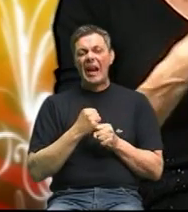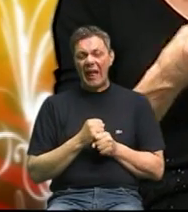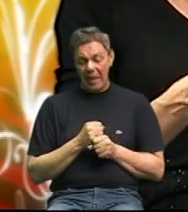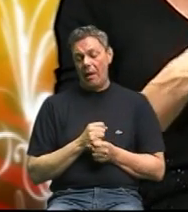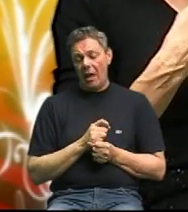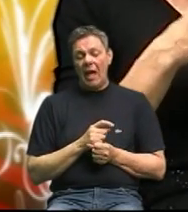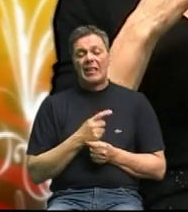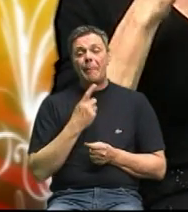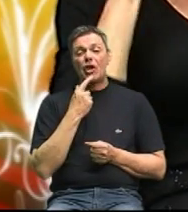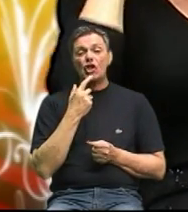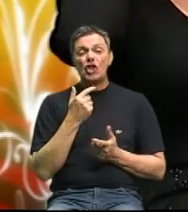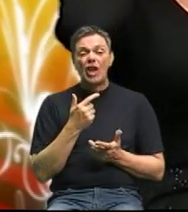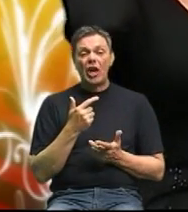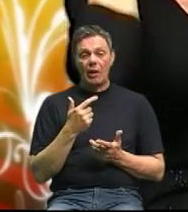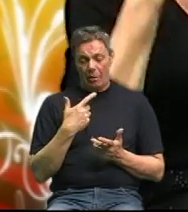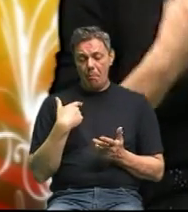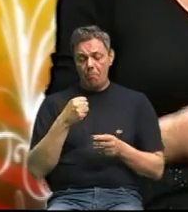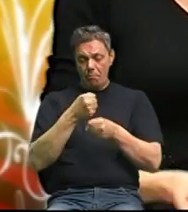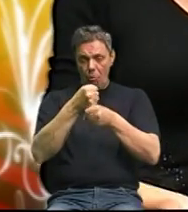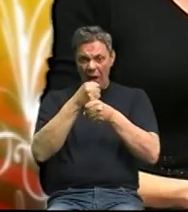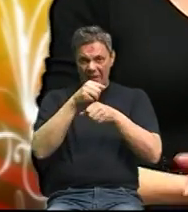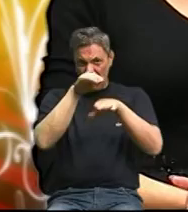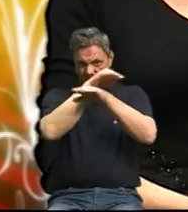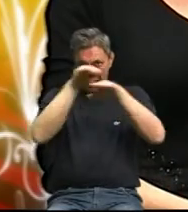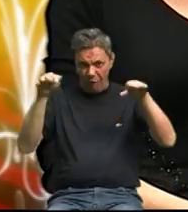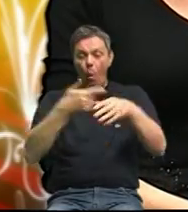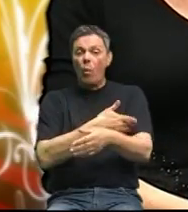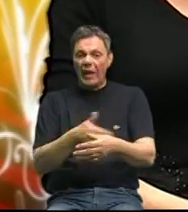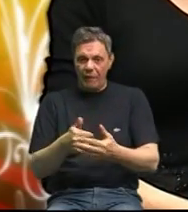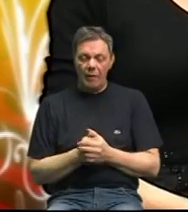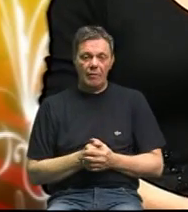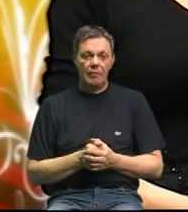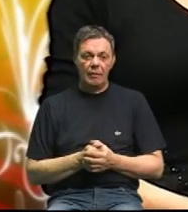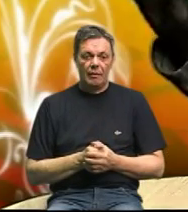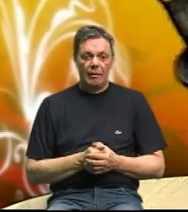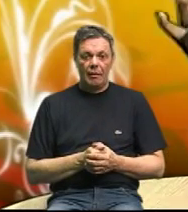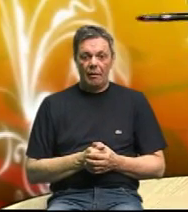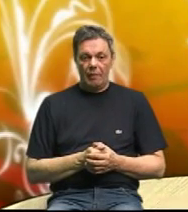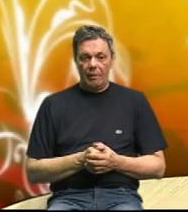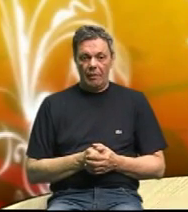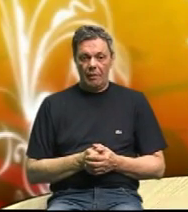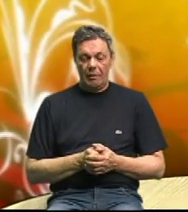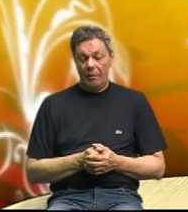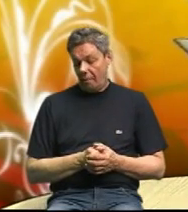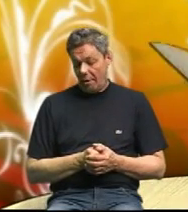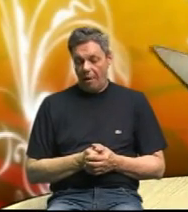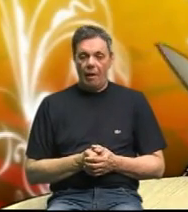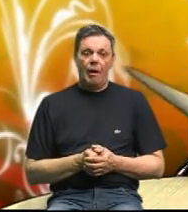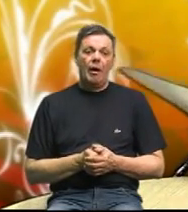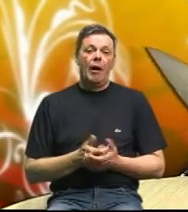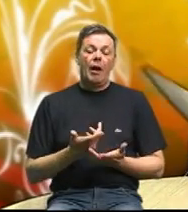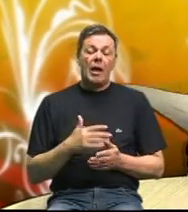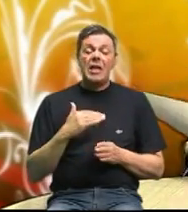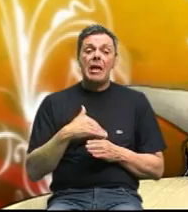ovaj šećer udržaval nivo u krvi u krvi dá datkivo ulaži i